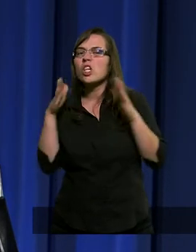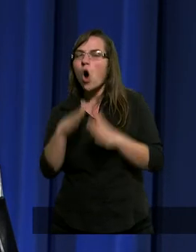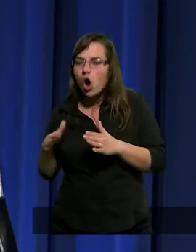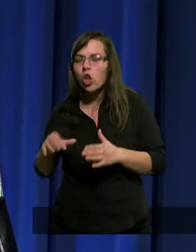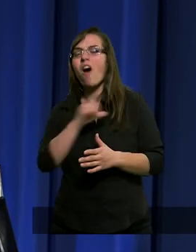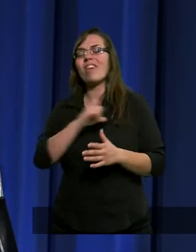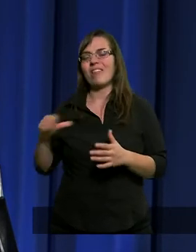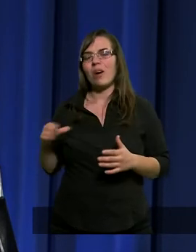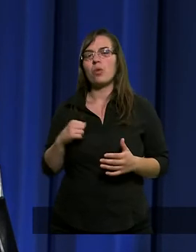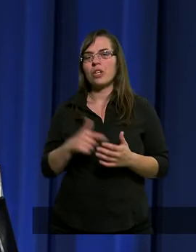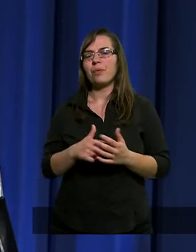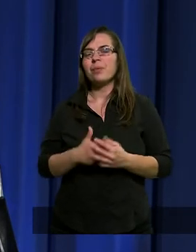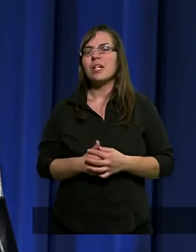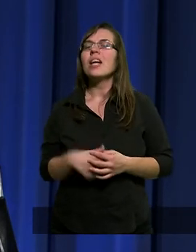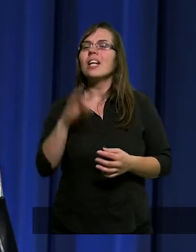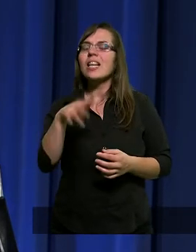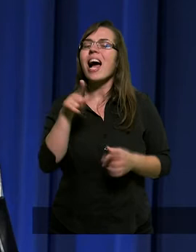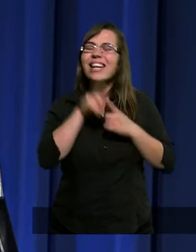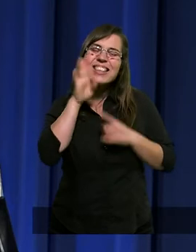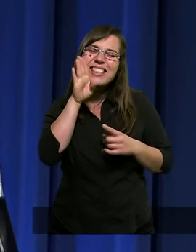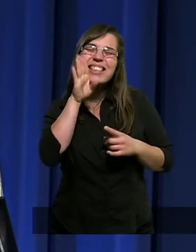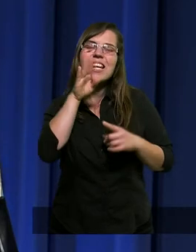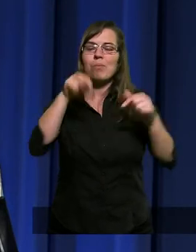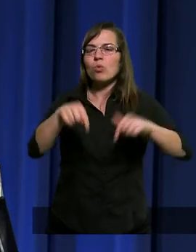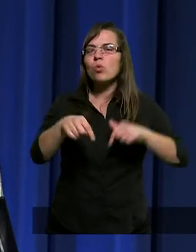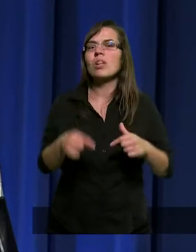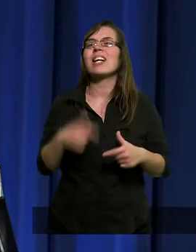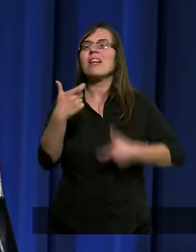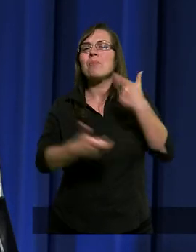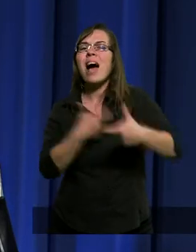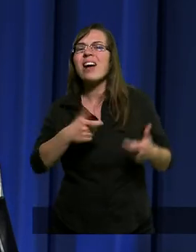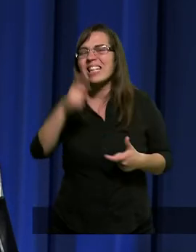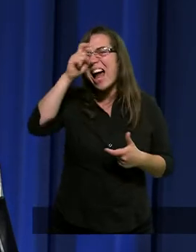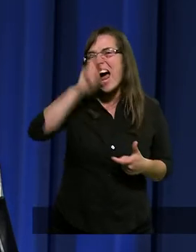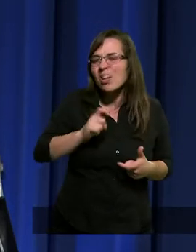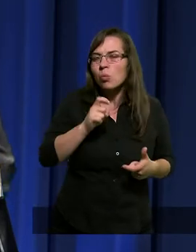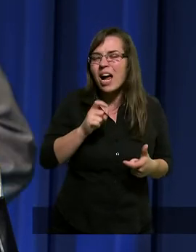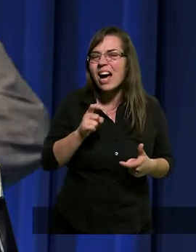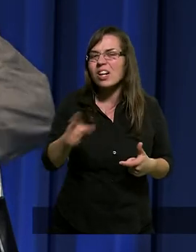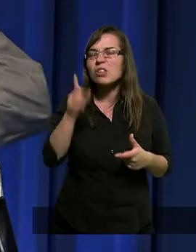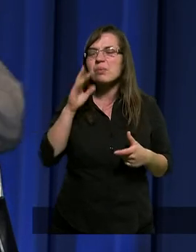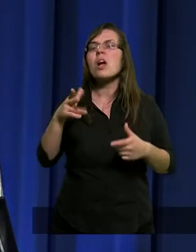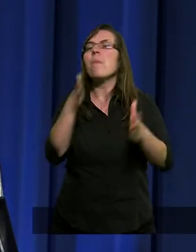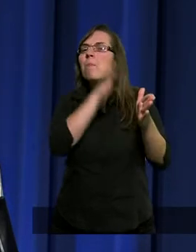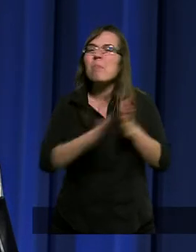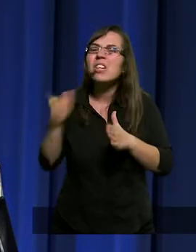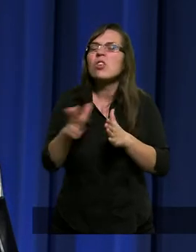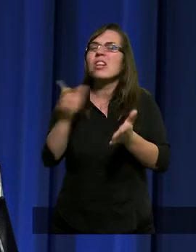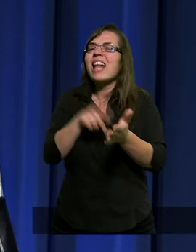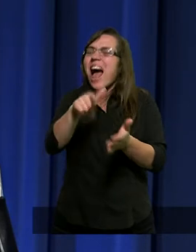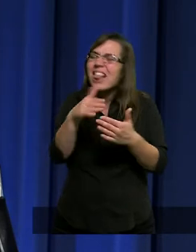Przygotowywał się do tego. Tak samo tu sprawca złego przygotowywał się na ten